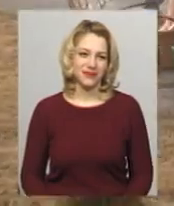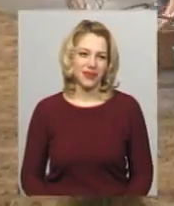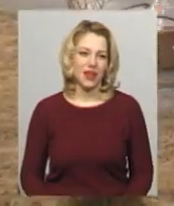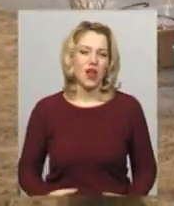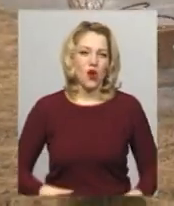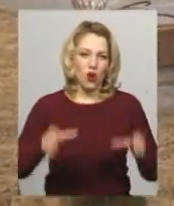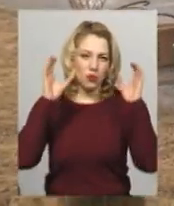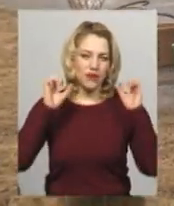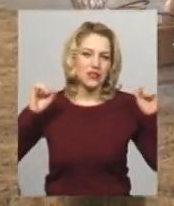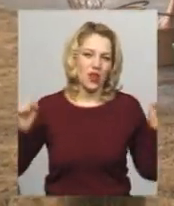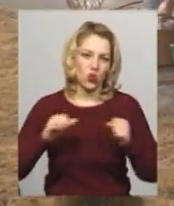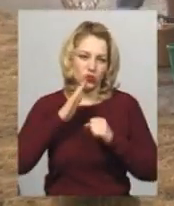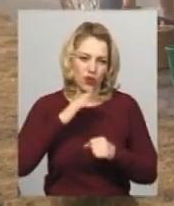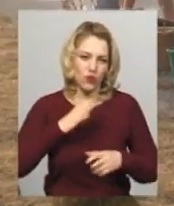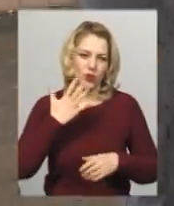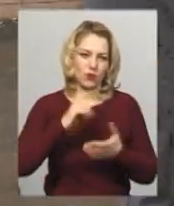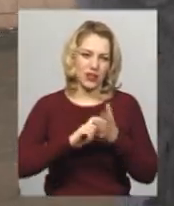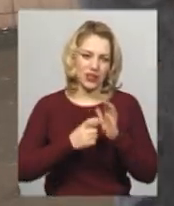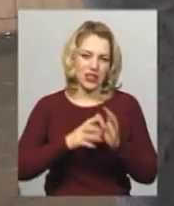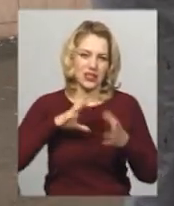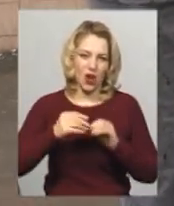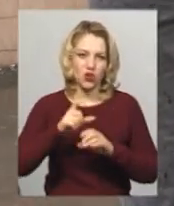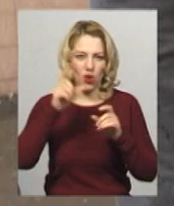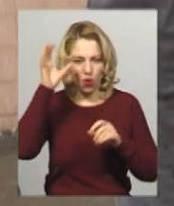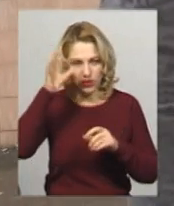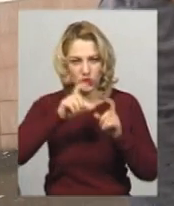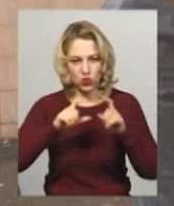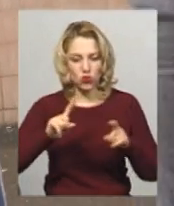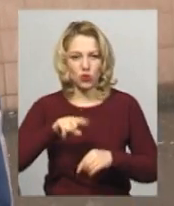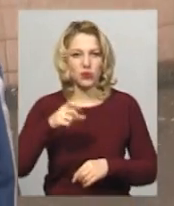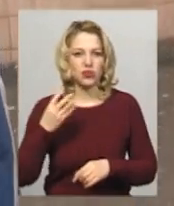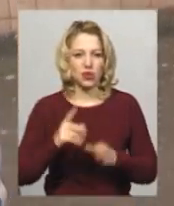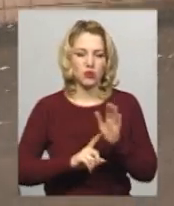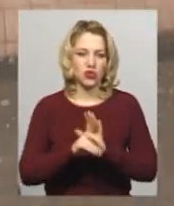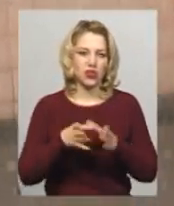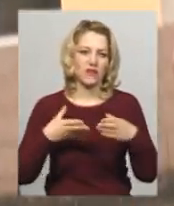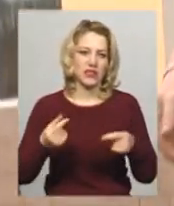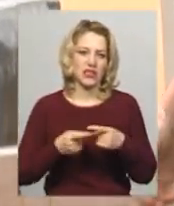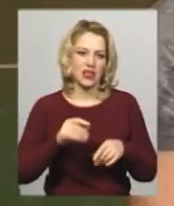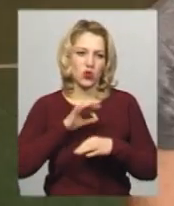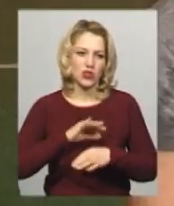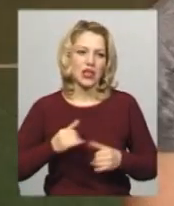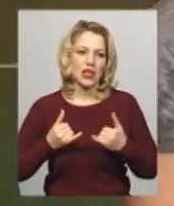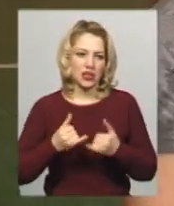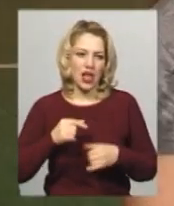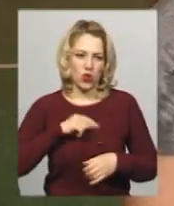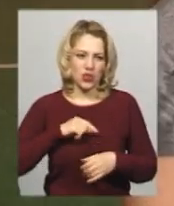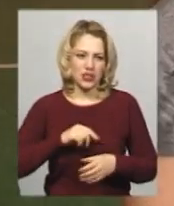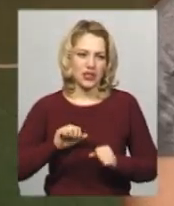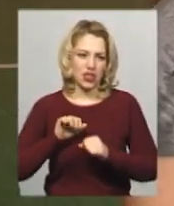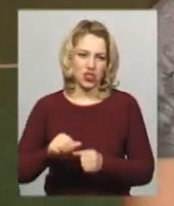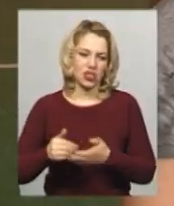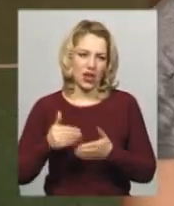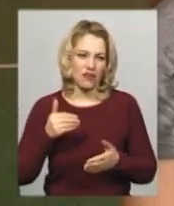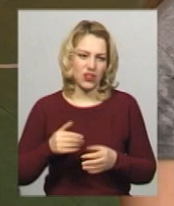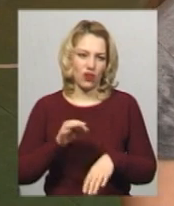Обливатися холодною водою п'ятикласники загальноосвітньої школи номер 14 розпочали навесні. Це корисно для організму та захищає від хвороб, каже